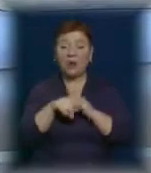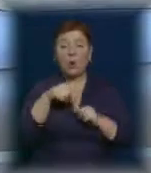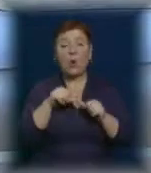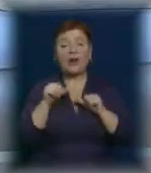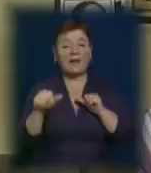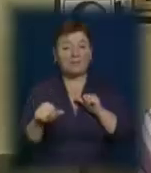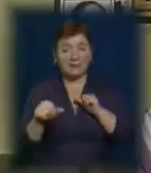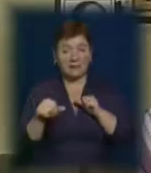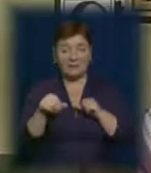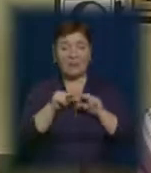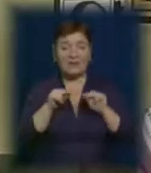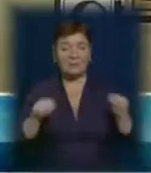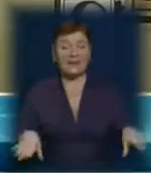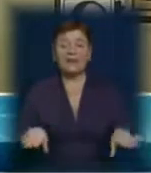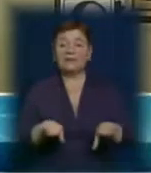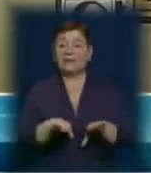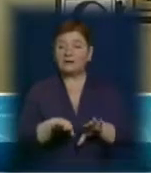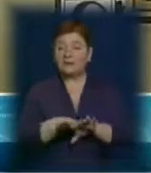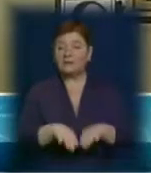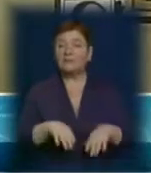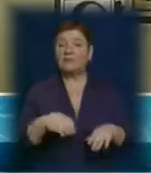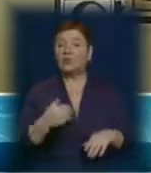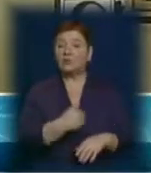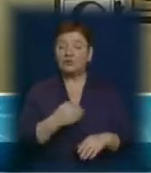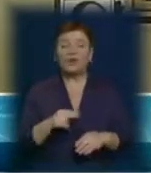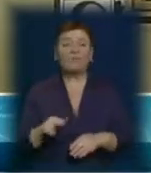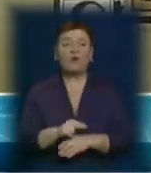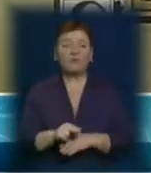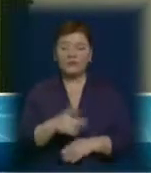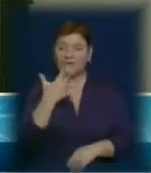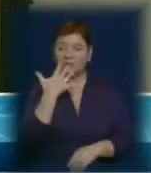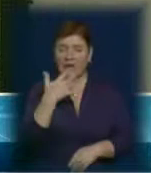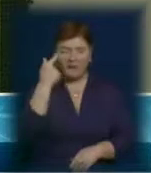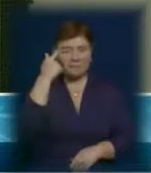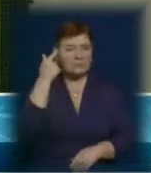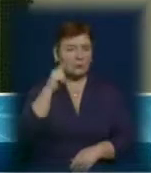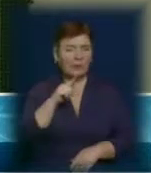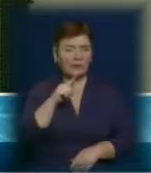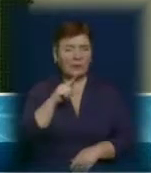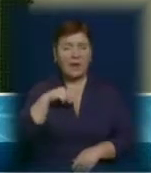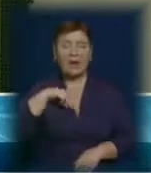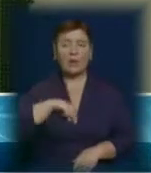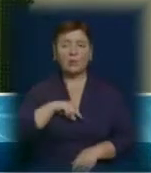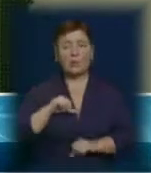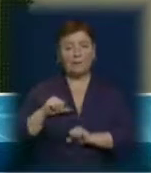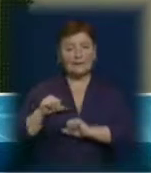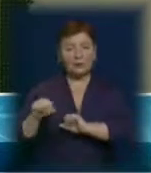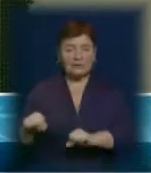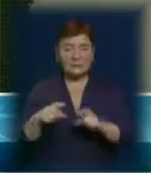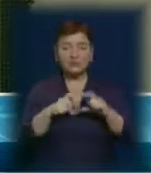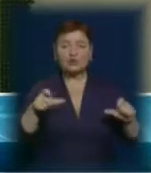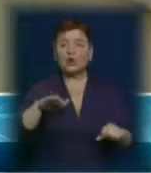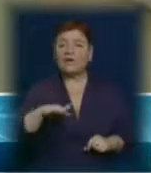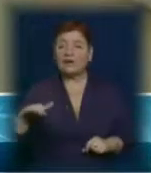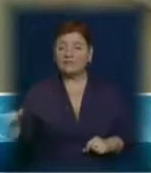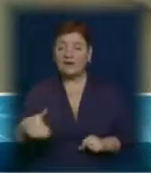окремих предметів. Таким чином у навчальному закладі прагнуть виховувати національну свідомість та дух патріотизму у школярів. Ідею про